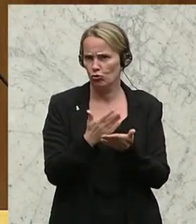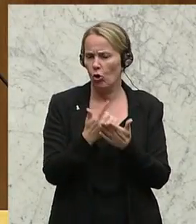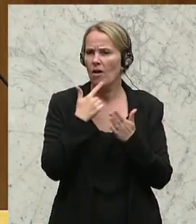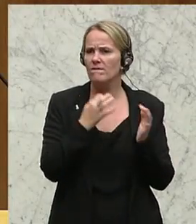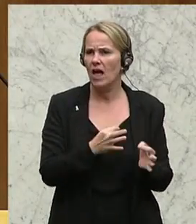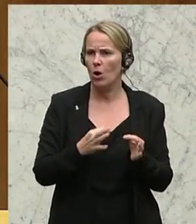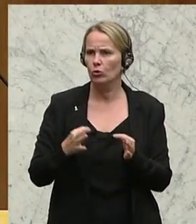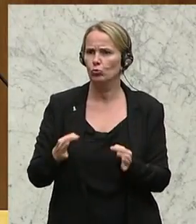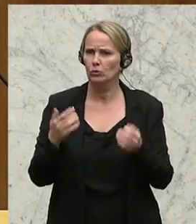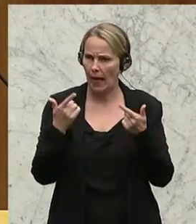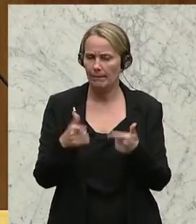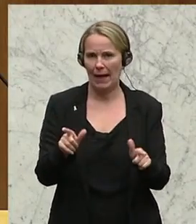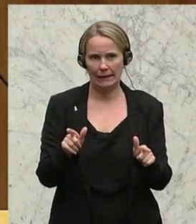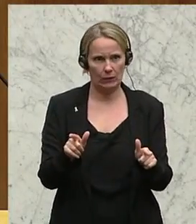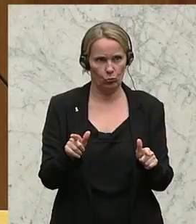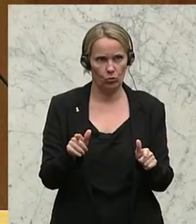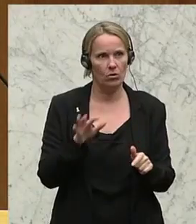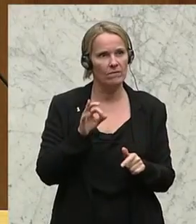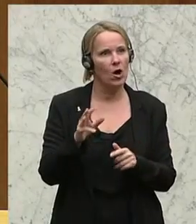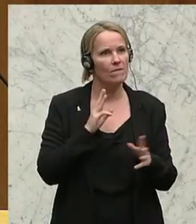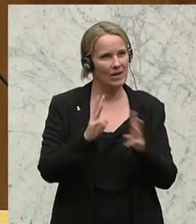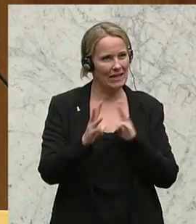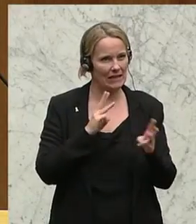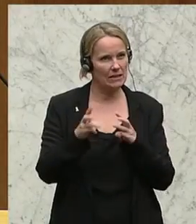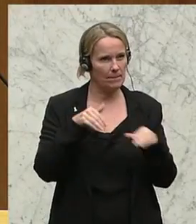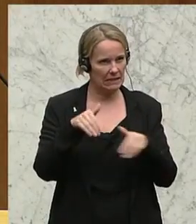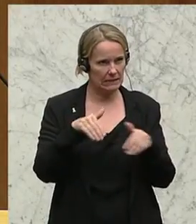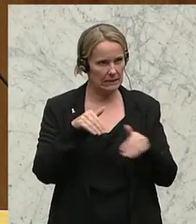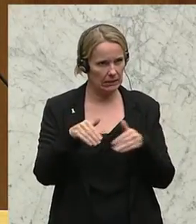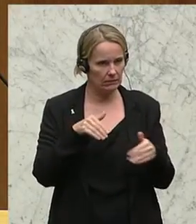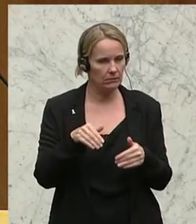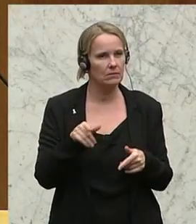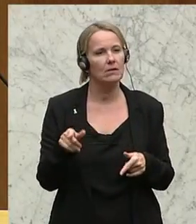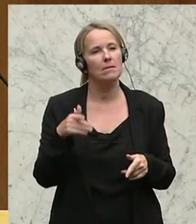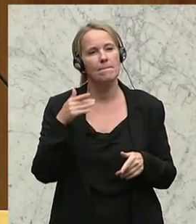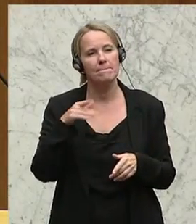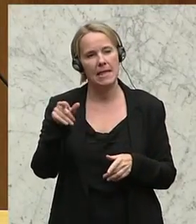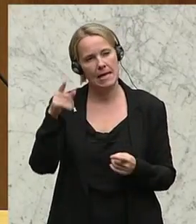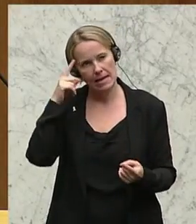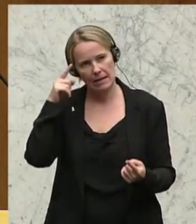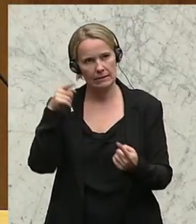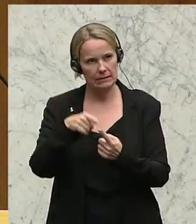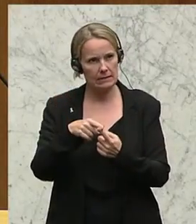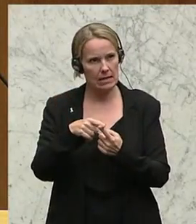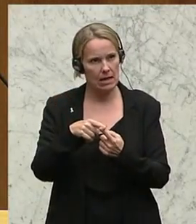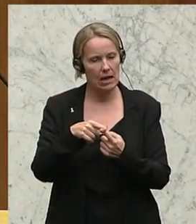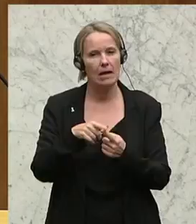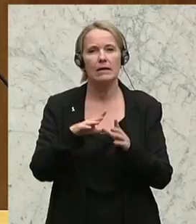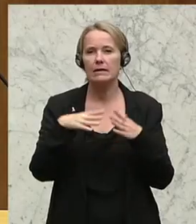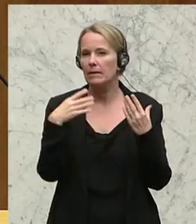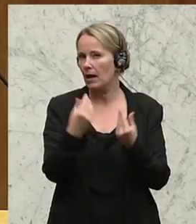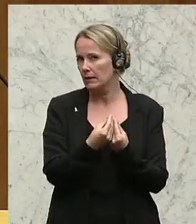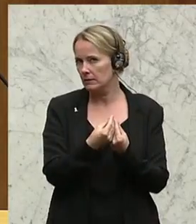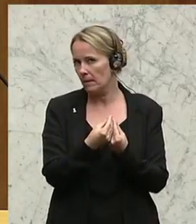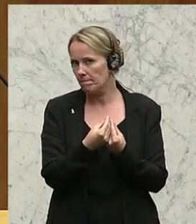Verordnungsermächtigung für den Verkehrsminister, wo es im Wesentlichen aber darum gehen wird, gemeinsam in